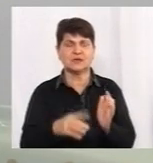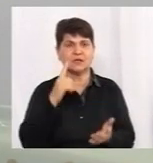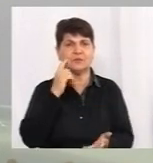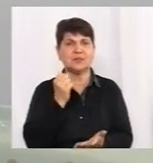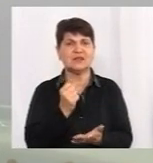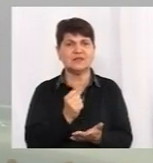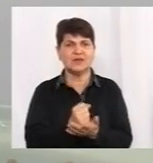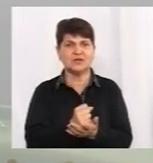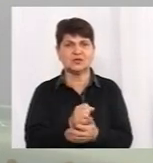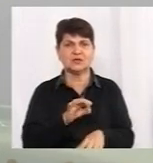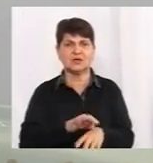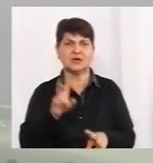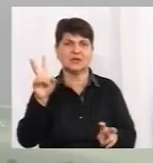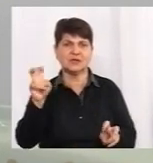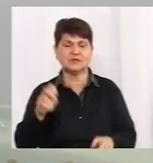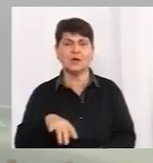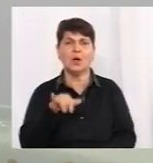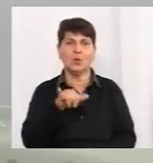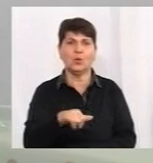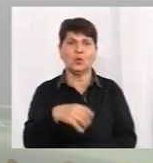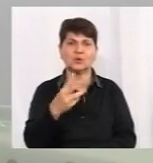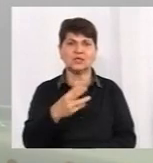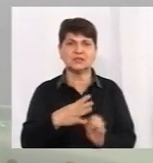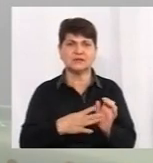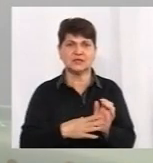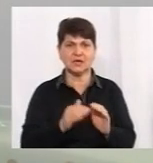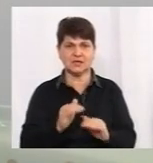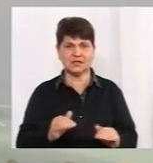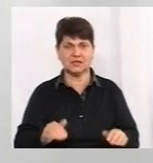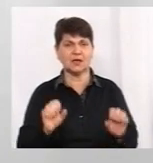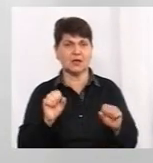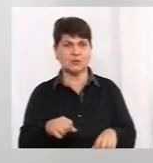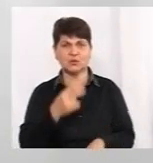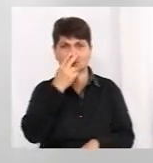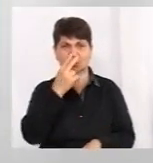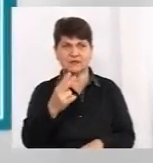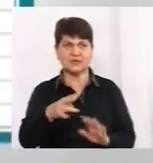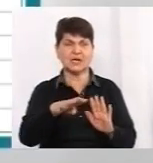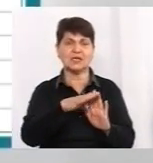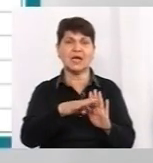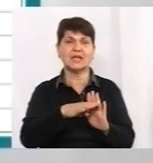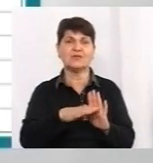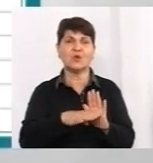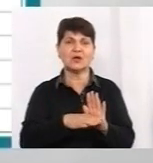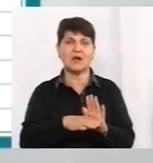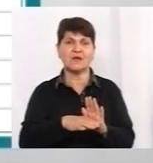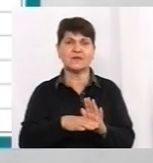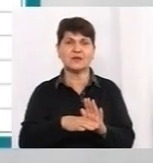в тому числі у 39 дітей. Ми зараз можемо побачити на інфографіці, як